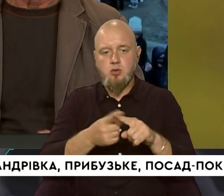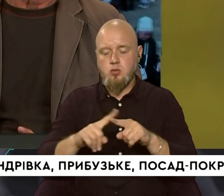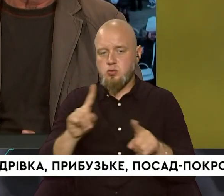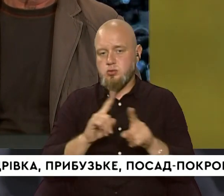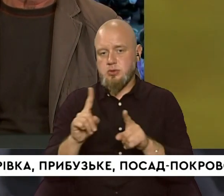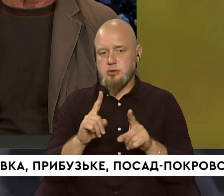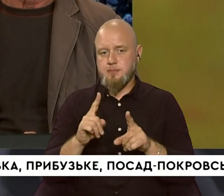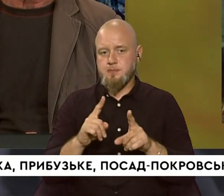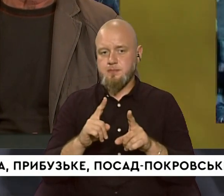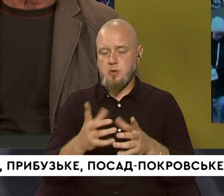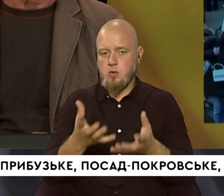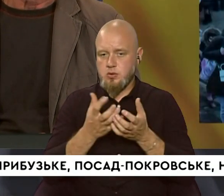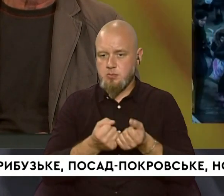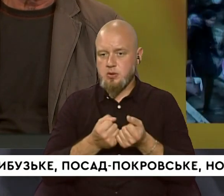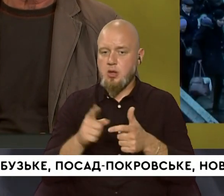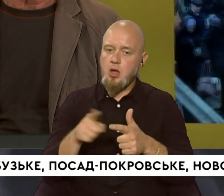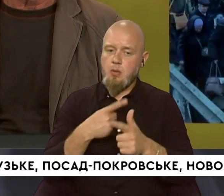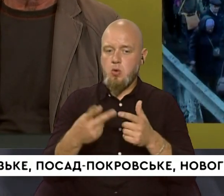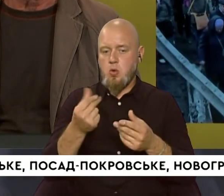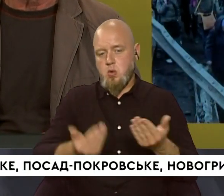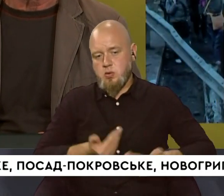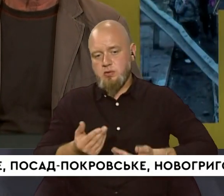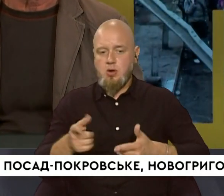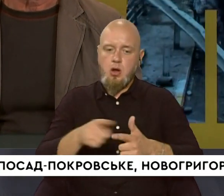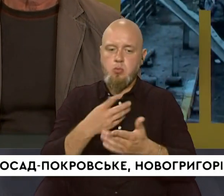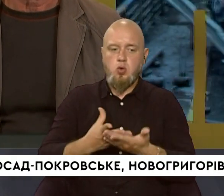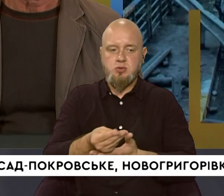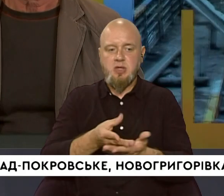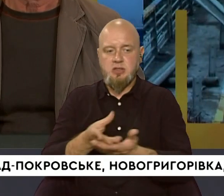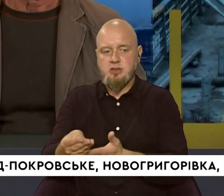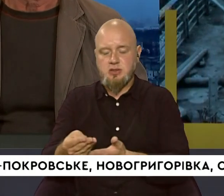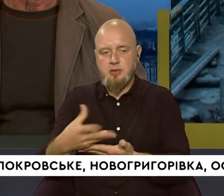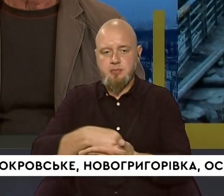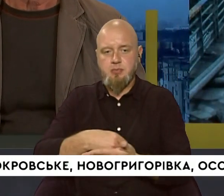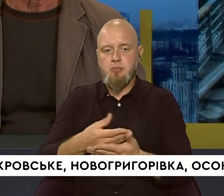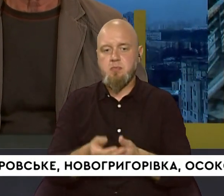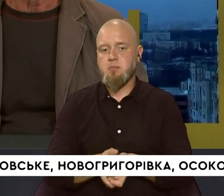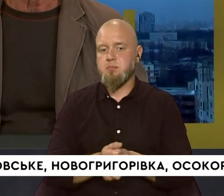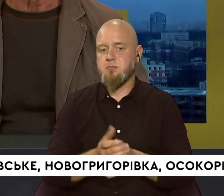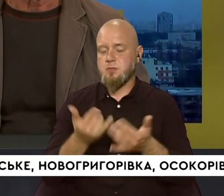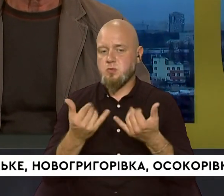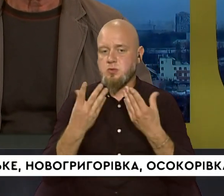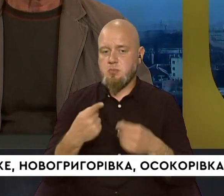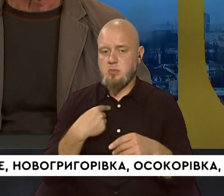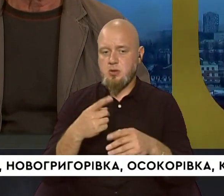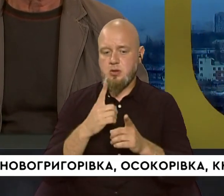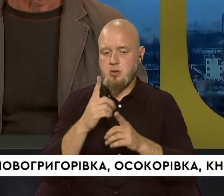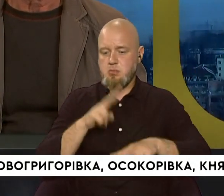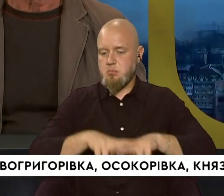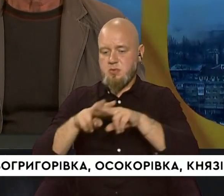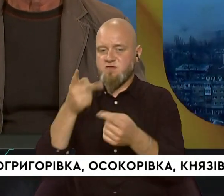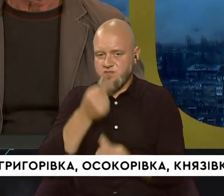щоб отримати або готівку, або розплатитися. На сьогоднішній день ми перераховуємо